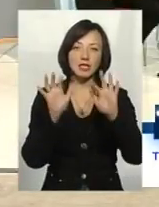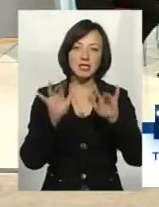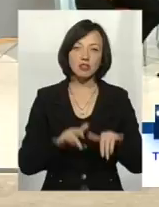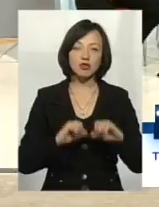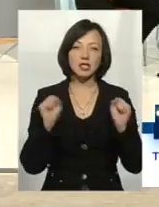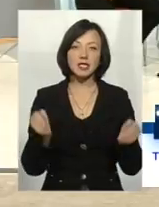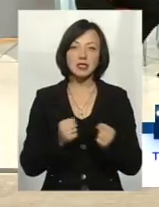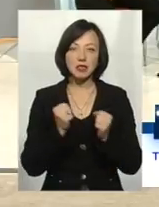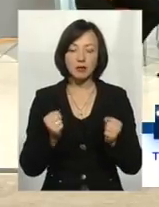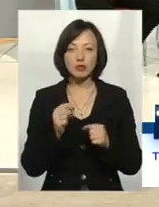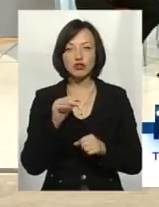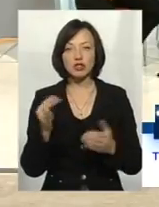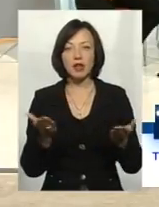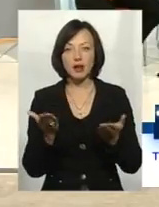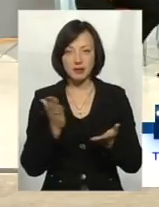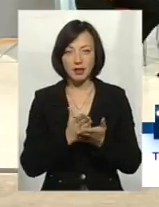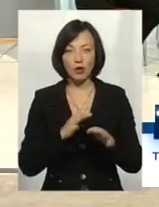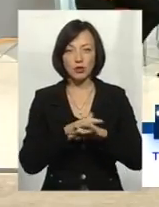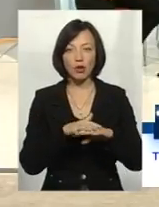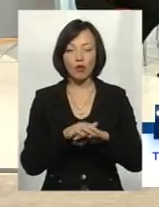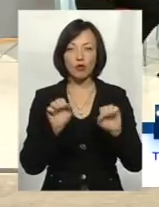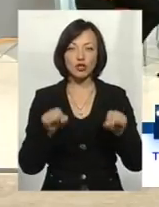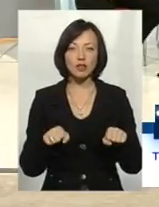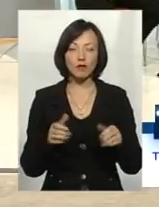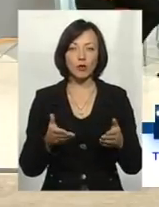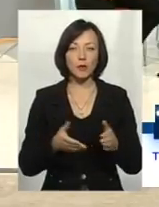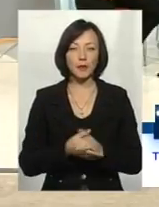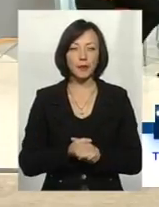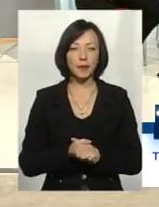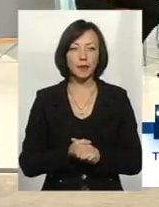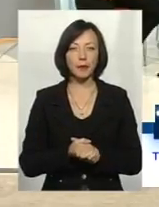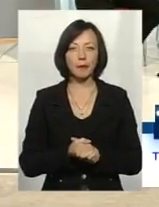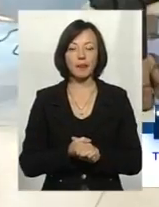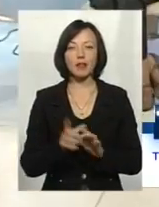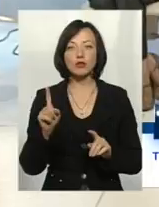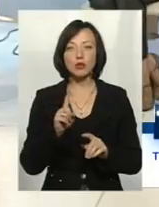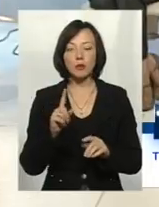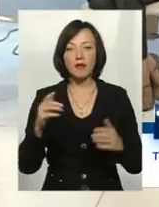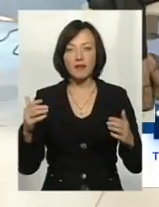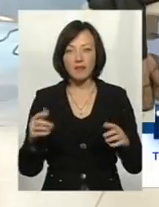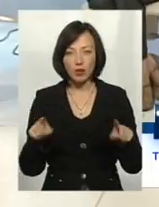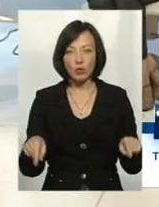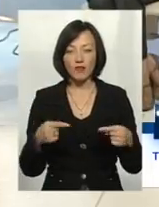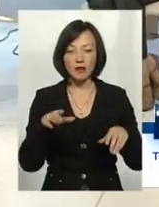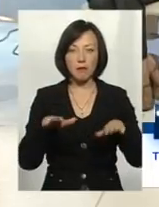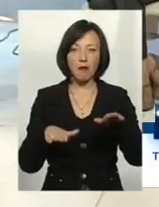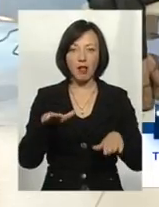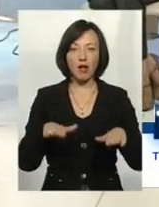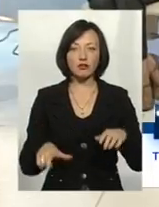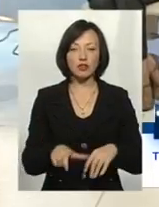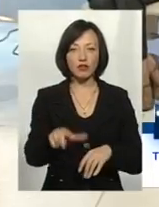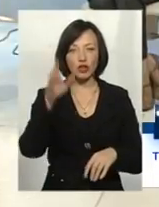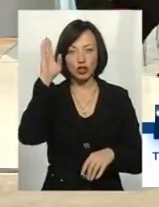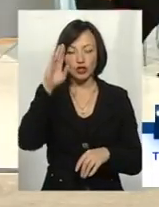зим? Чи є якісь розрахунки, можливо, щоб відновити той необхідний баланс в тій річці, і що вона